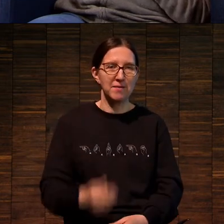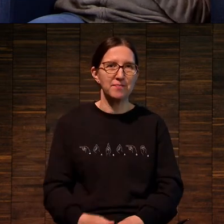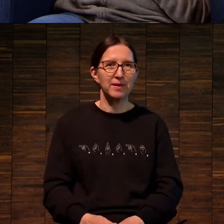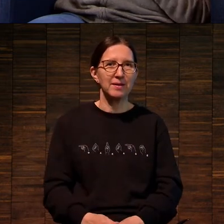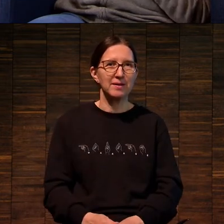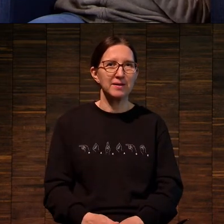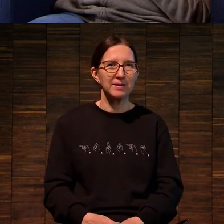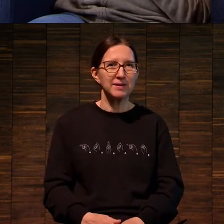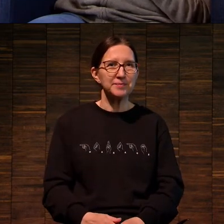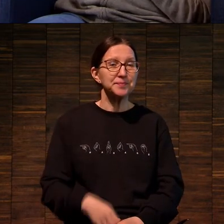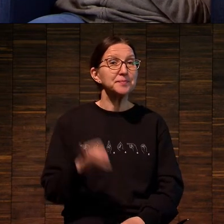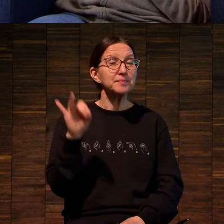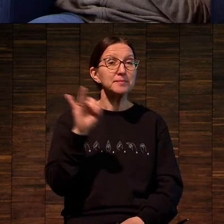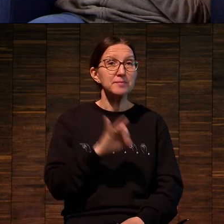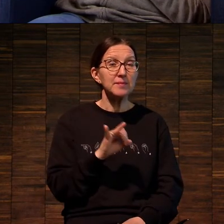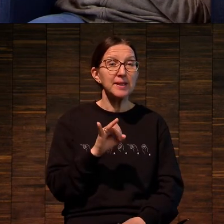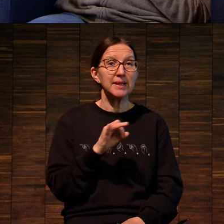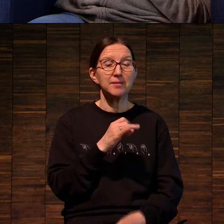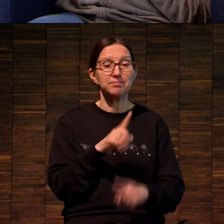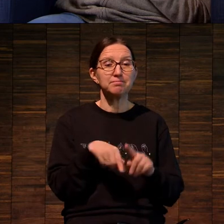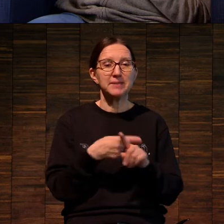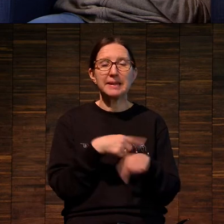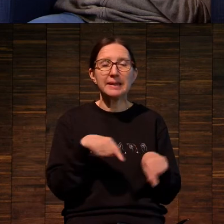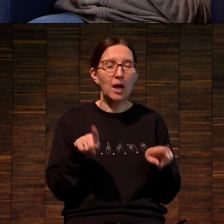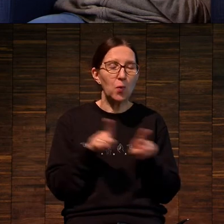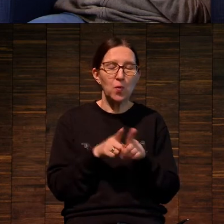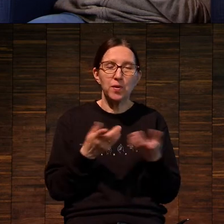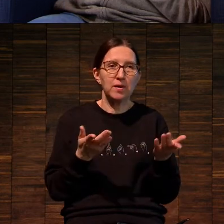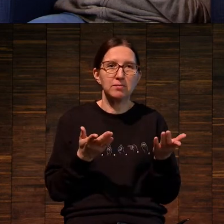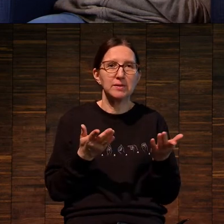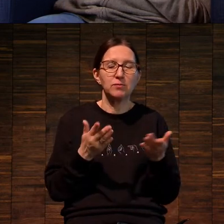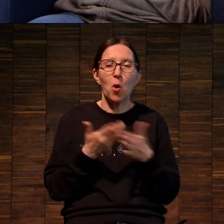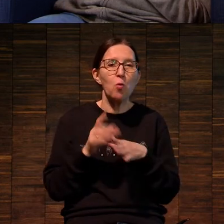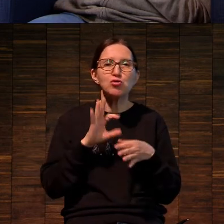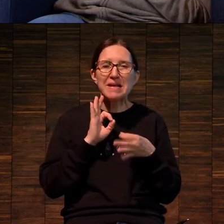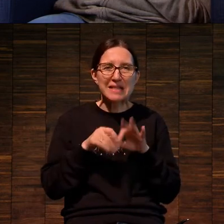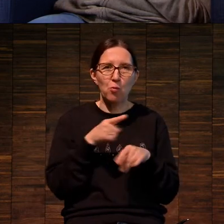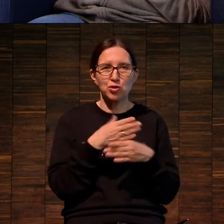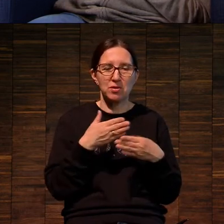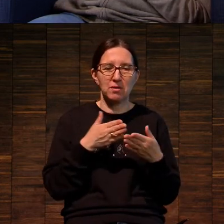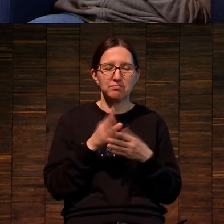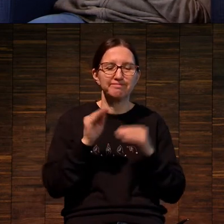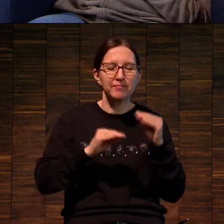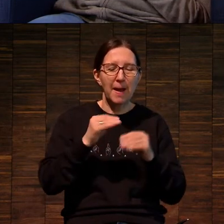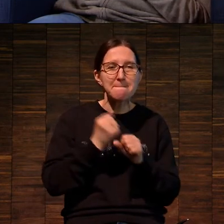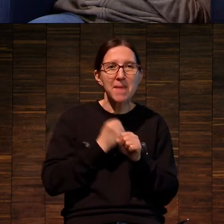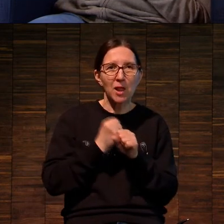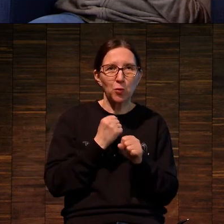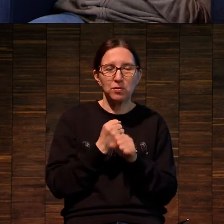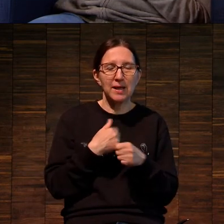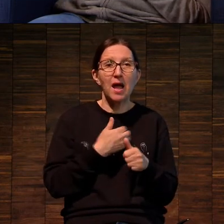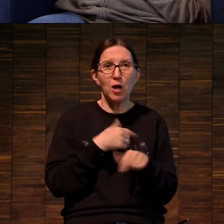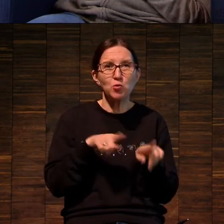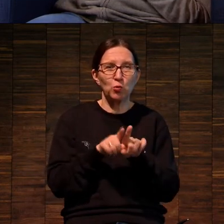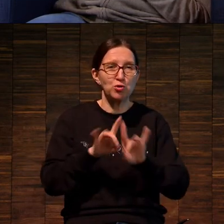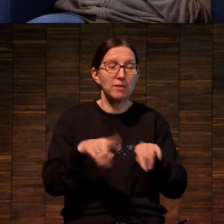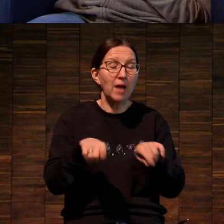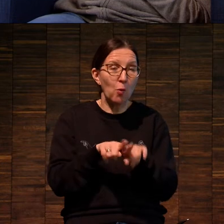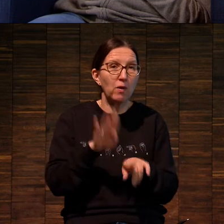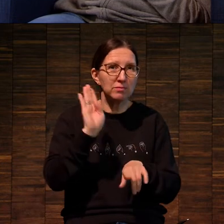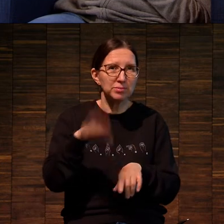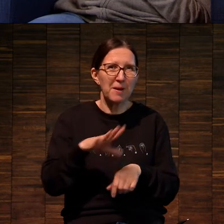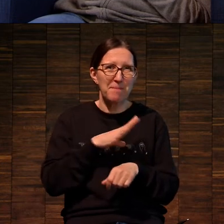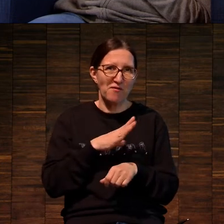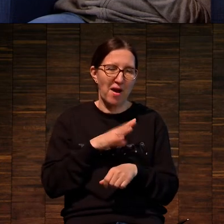И такой вот совсем конвергентный, совсем сложный метод, о котором я просто хотел сказать, что такое